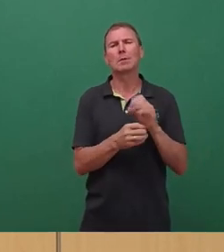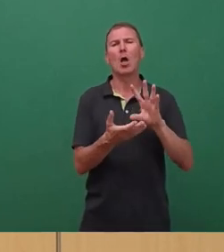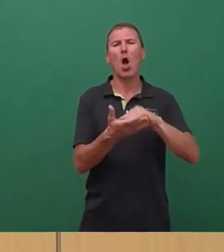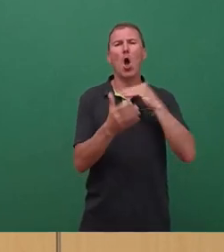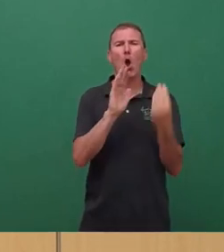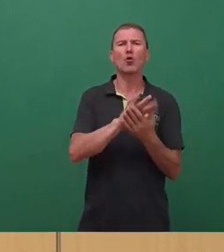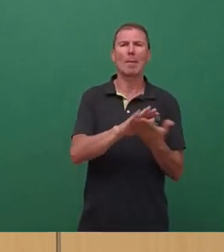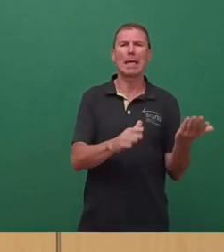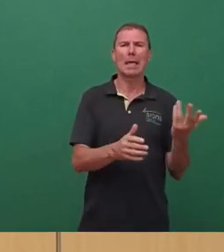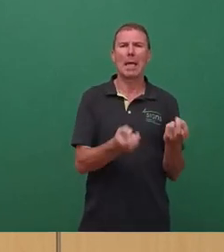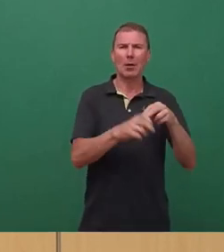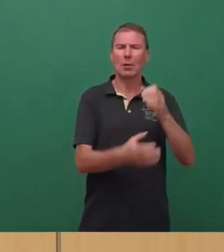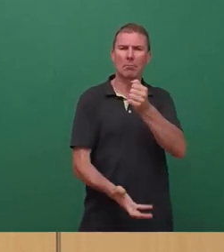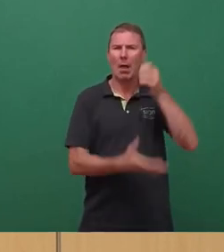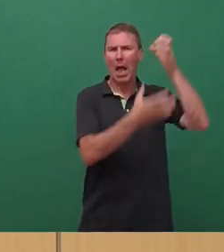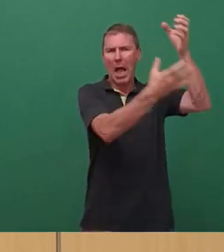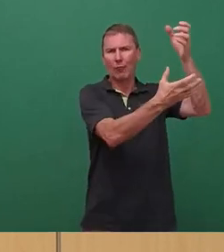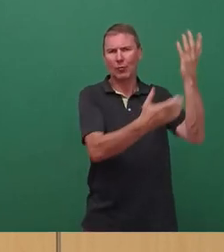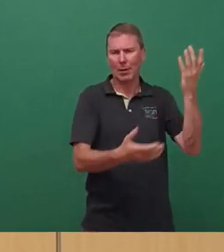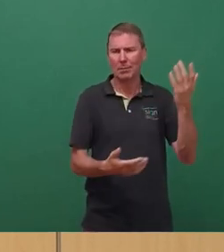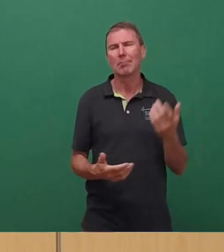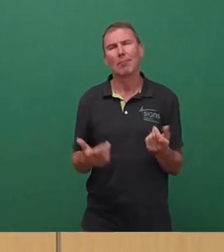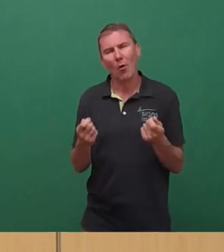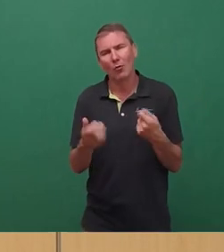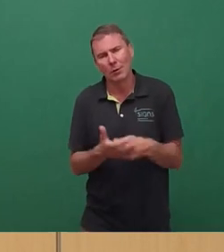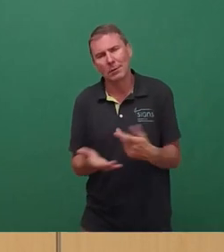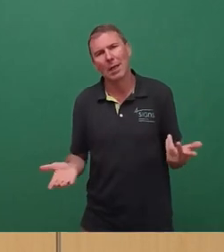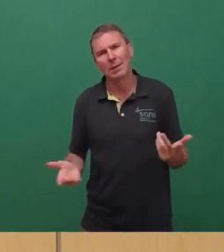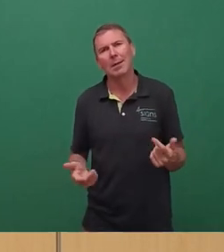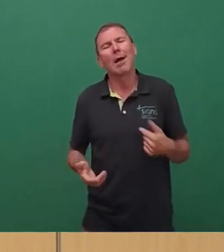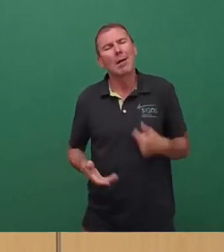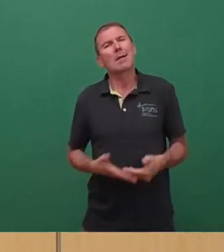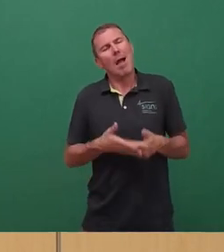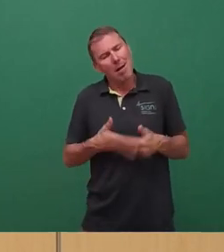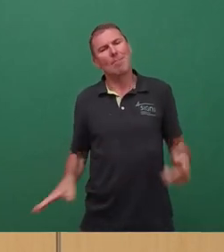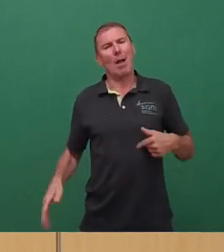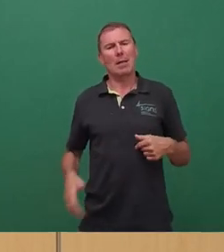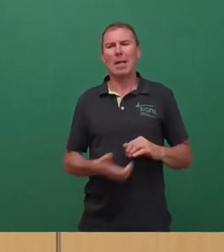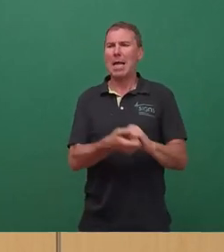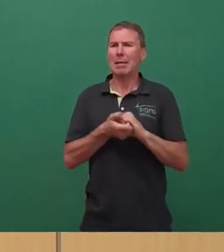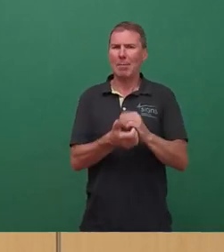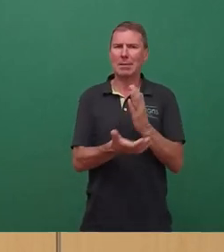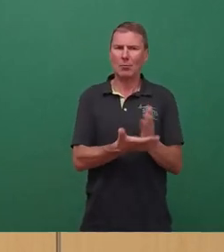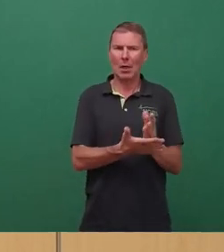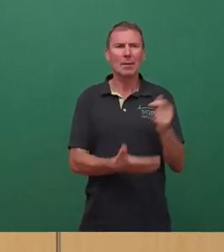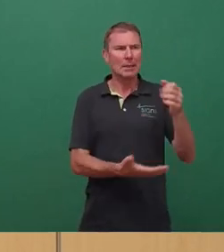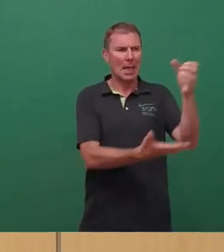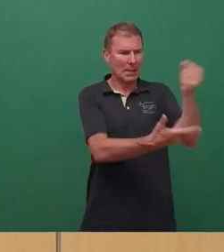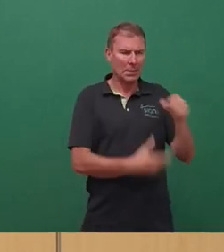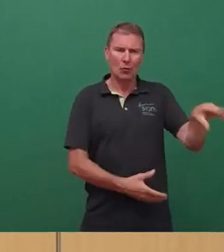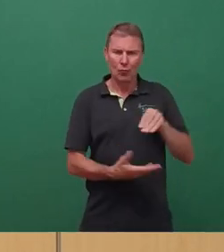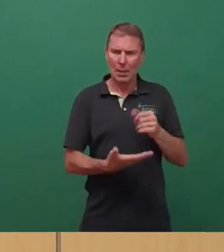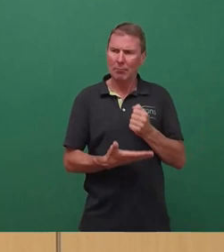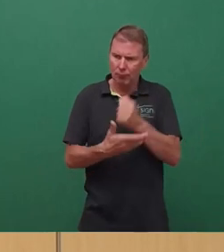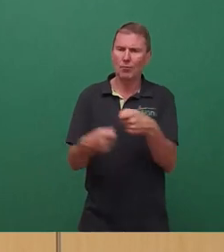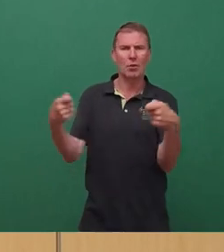wieder aufgestellt werden könnten. Das kostet Geld. Ich wäre bereit, dass wir hier gemeinsam uns dafür entscheiden, dieses Geld in die Hand zu nehmen, weil auch ich glaube,